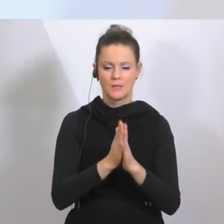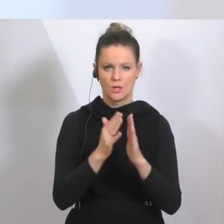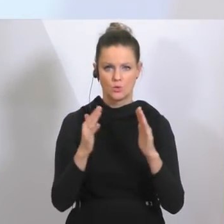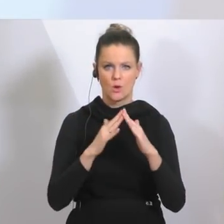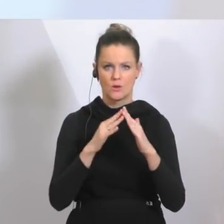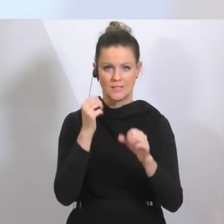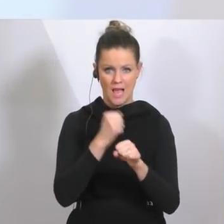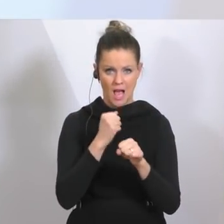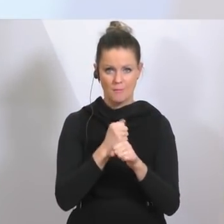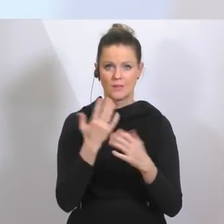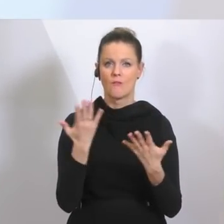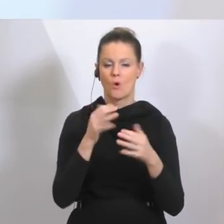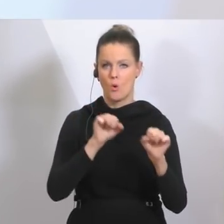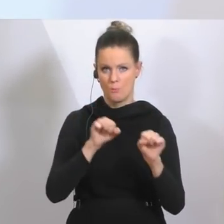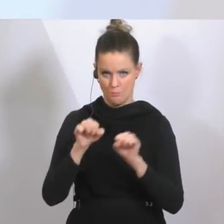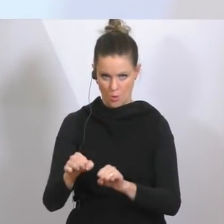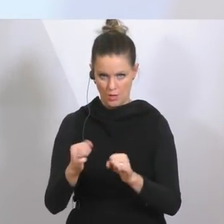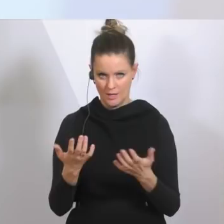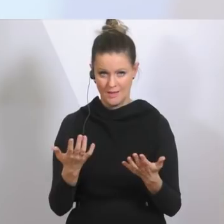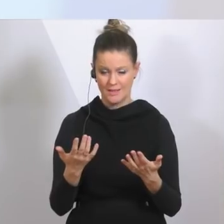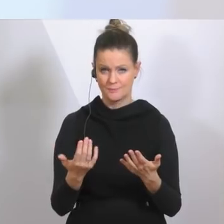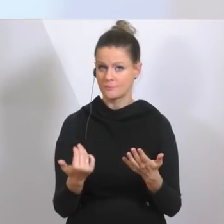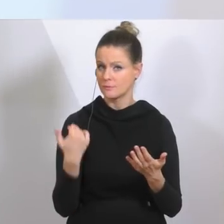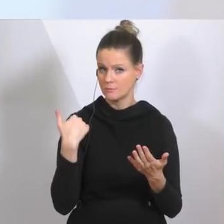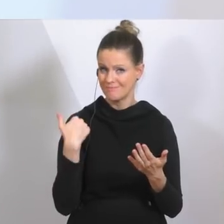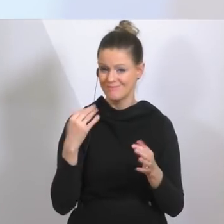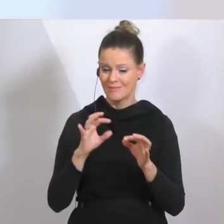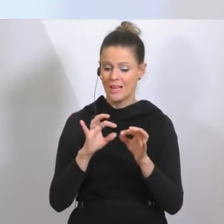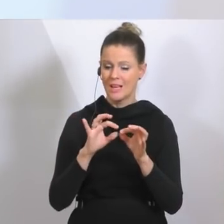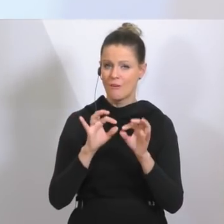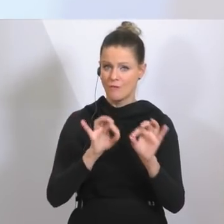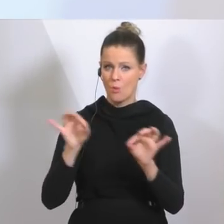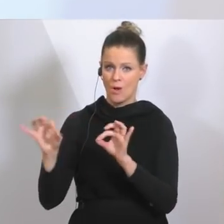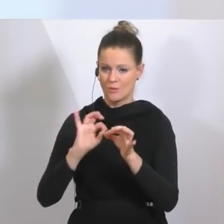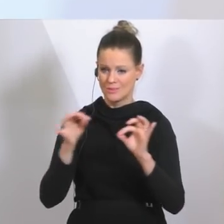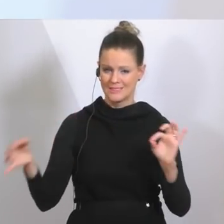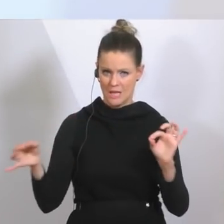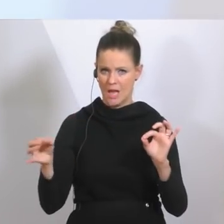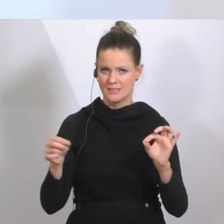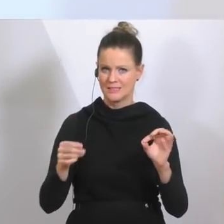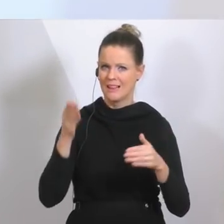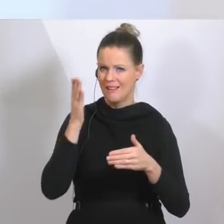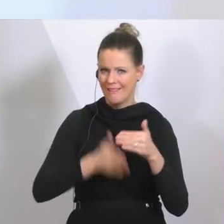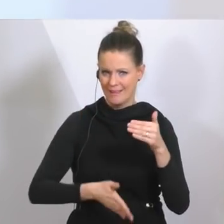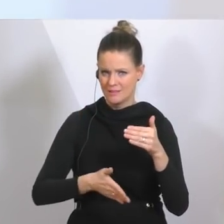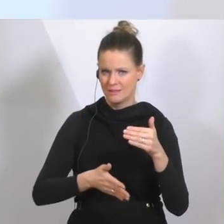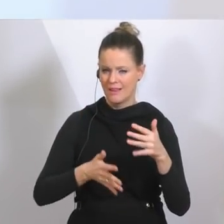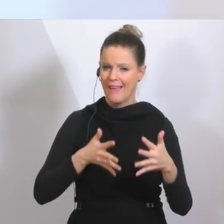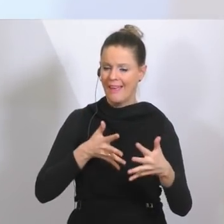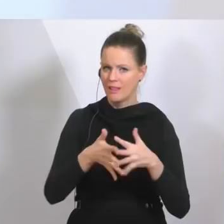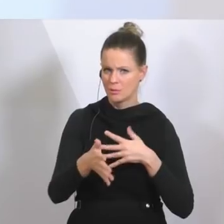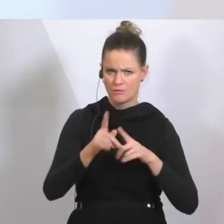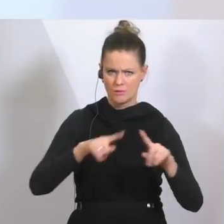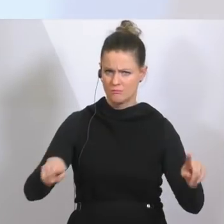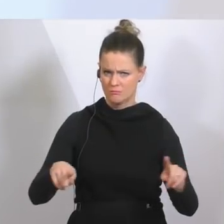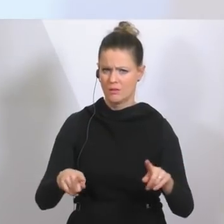wo dies machbar und möglich ist. Und nachdem es bei diesem letzten Satz der Verordnung unterschiedliche Interpretationen gegeben hat, das will ich nicht, das